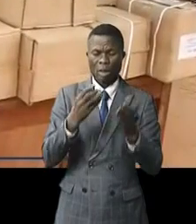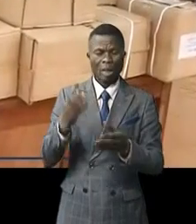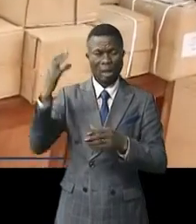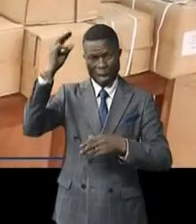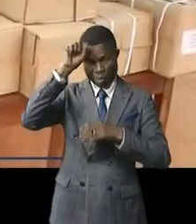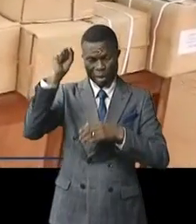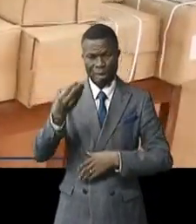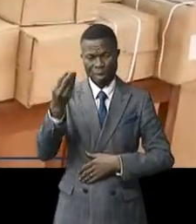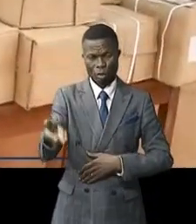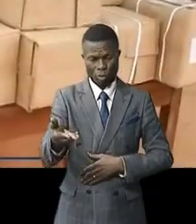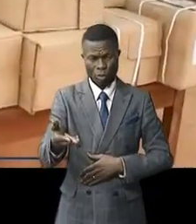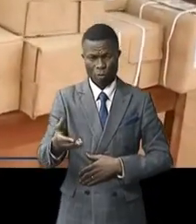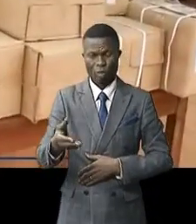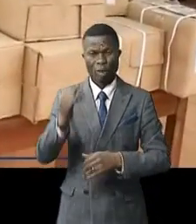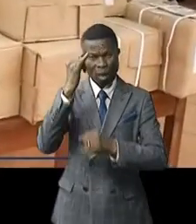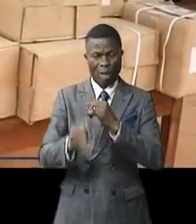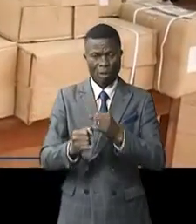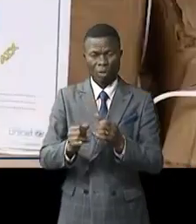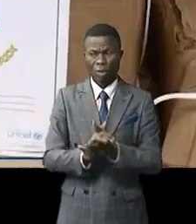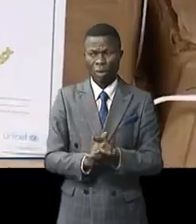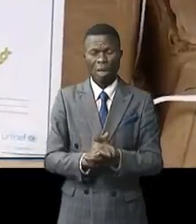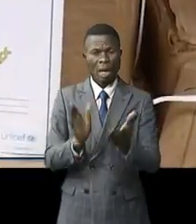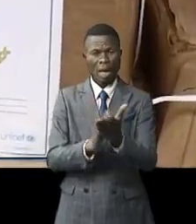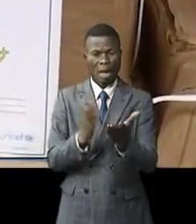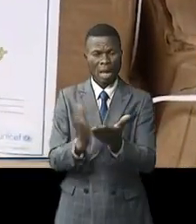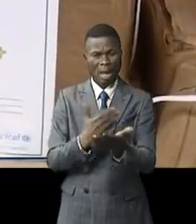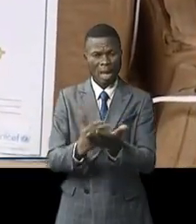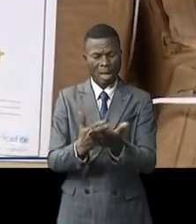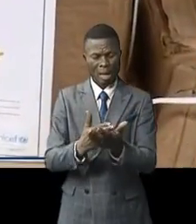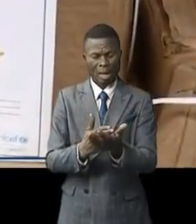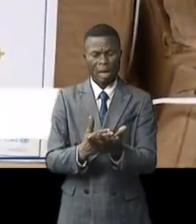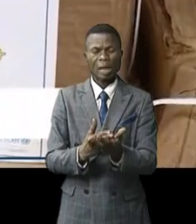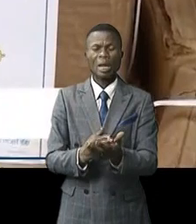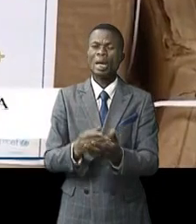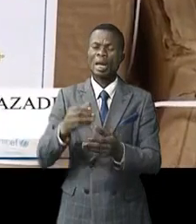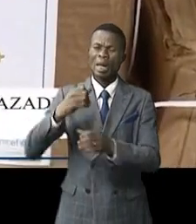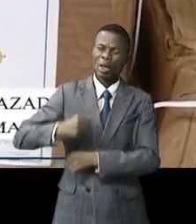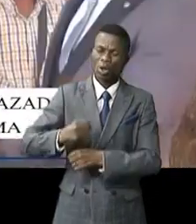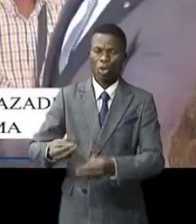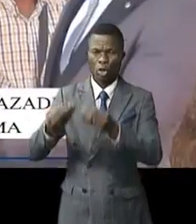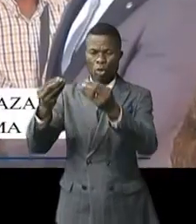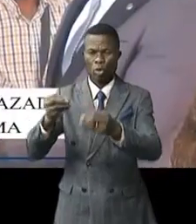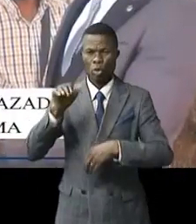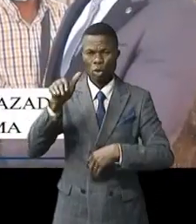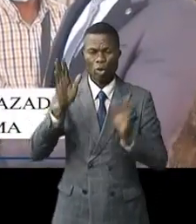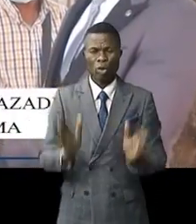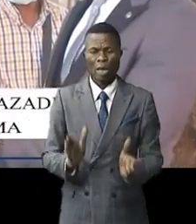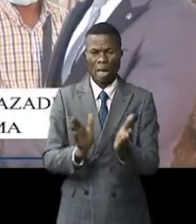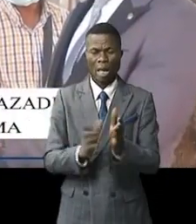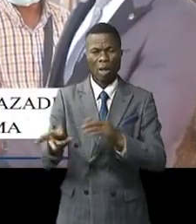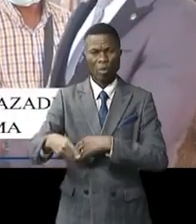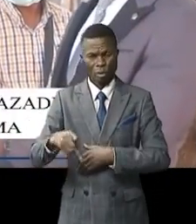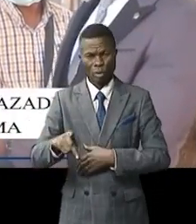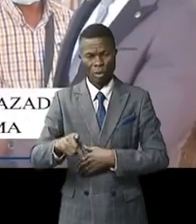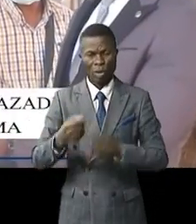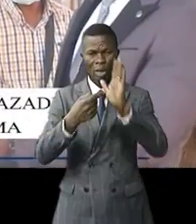Dans la foulée de cette cérémonie, quelques fournitures scolaires dont des l'INICEF ont été remises au dur de hauteur de coles primaires par